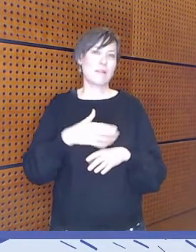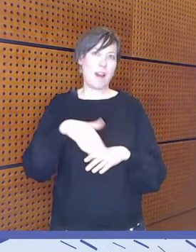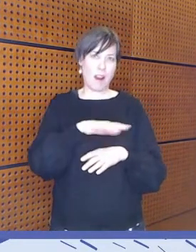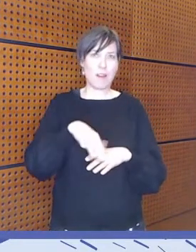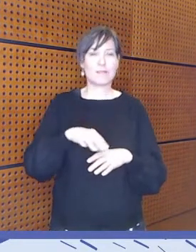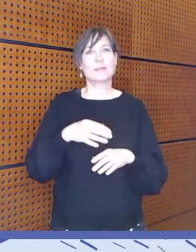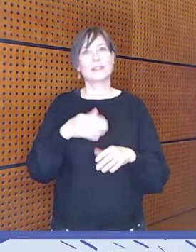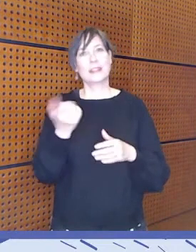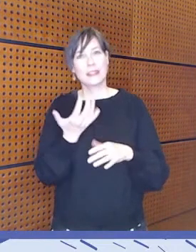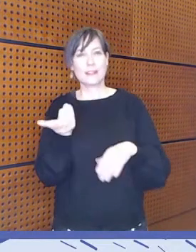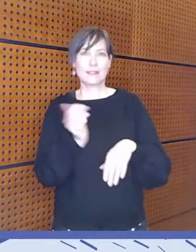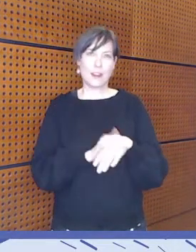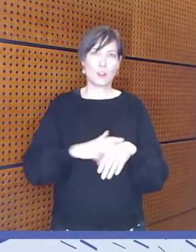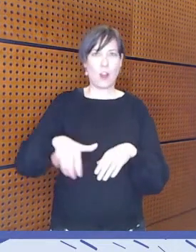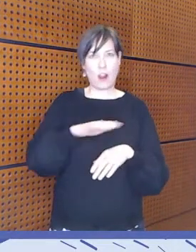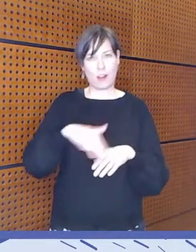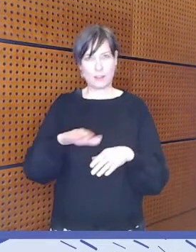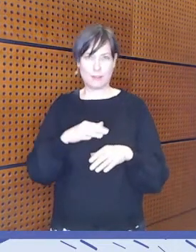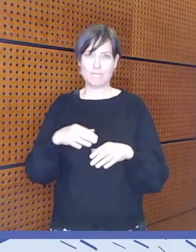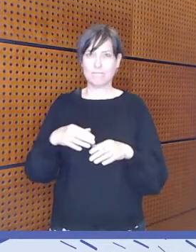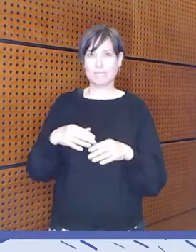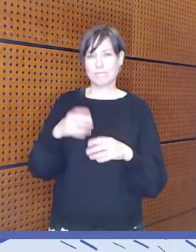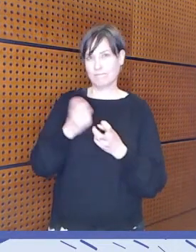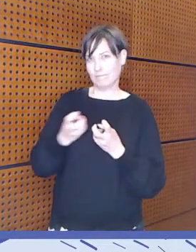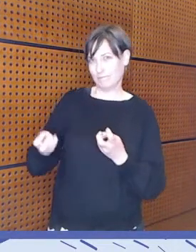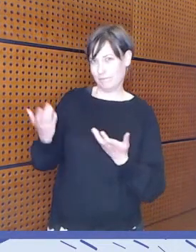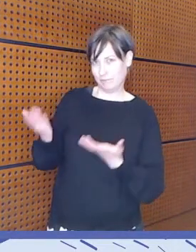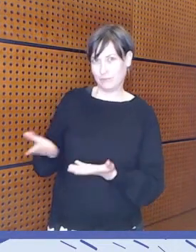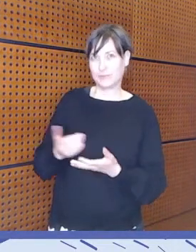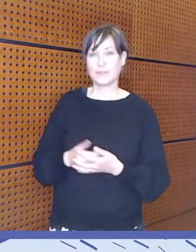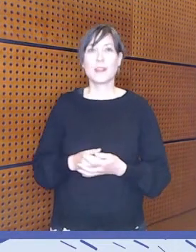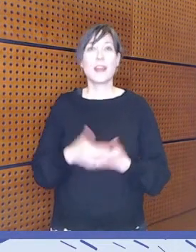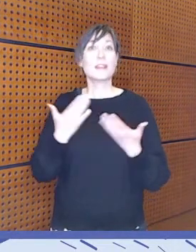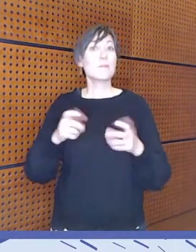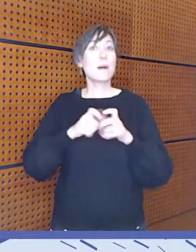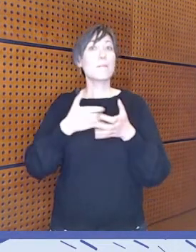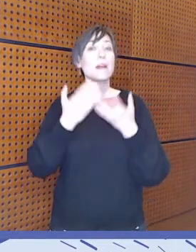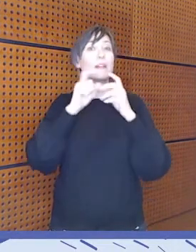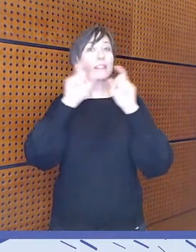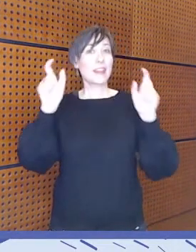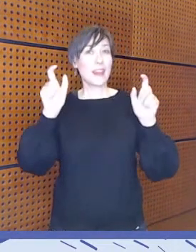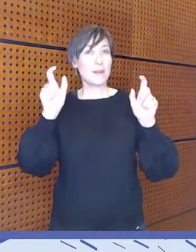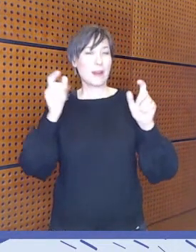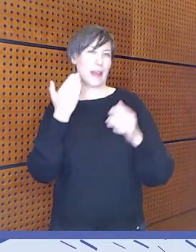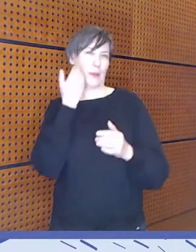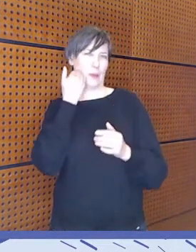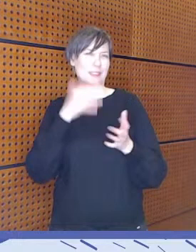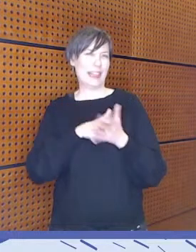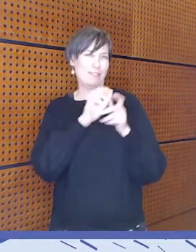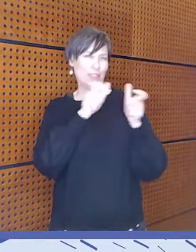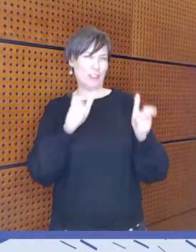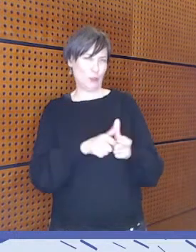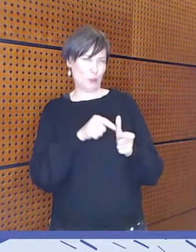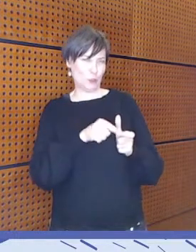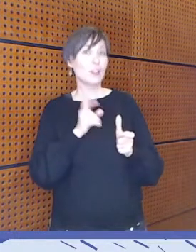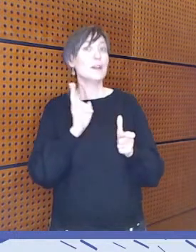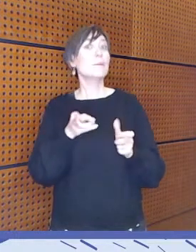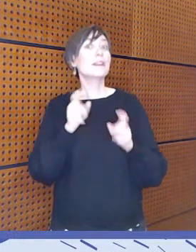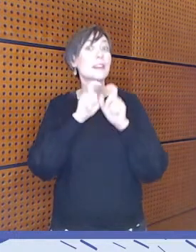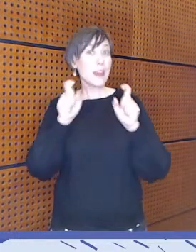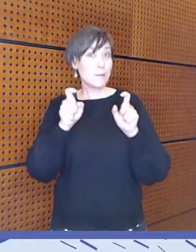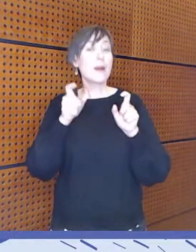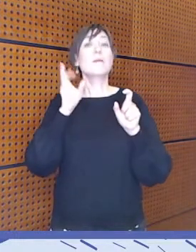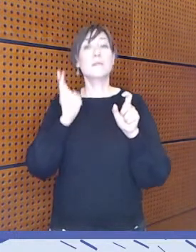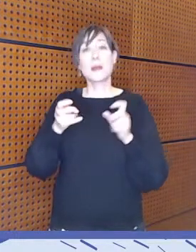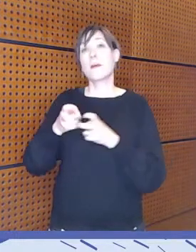alueelta. Tämän päivän teeman ja tuon juuri julkaistun selvityksen mukaisesti me tullaan tässä